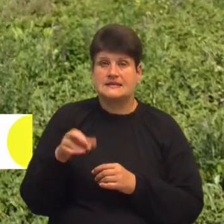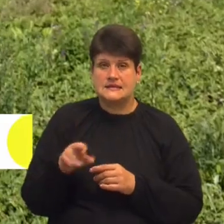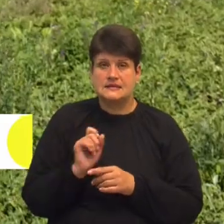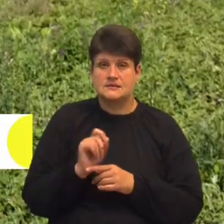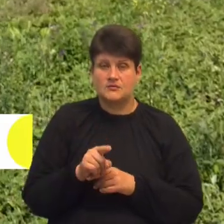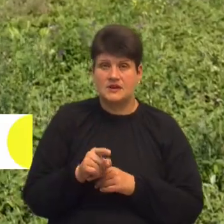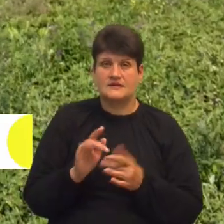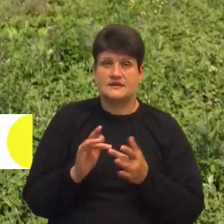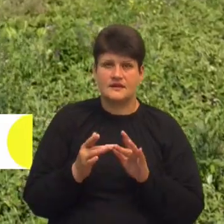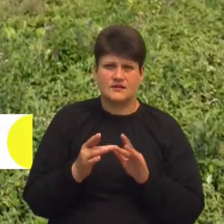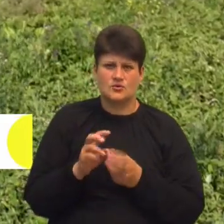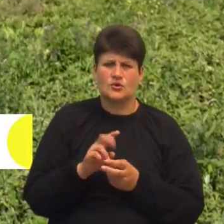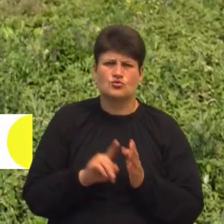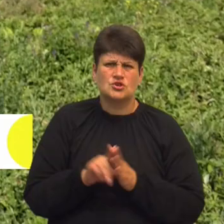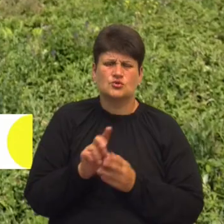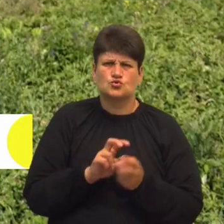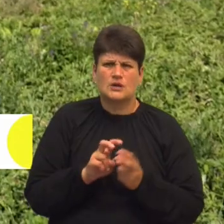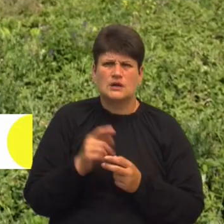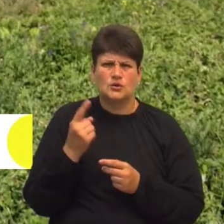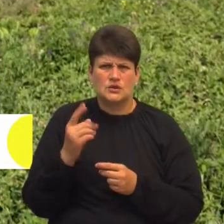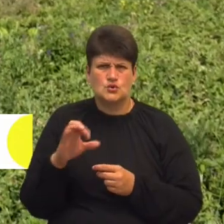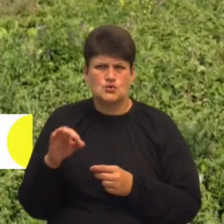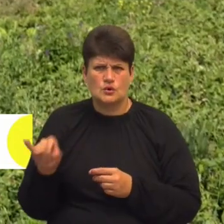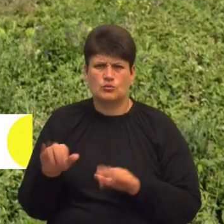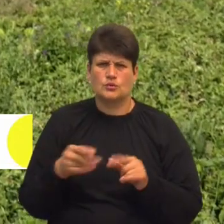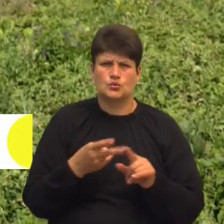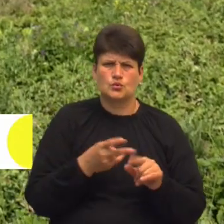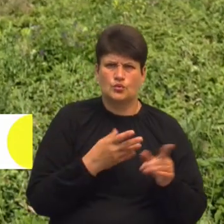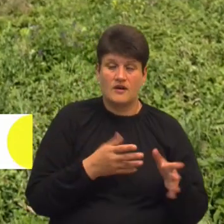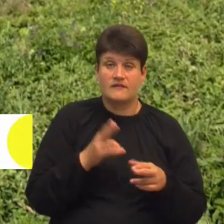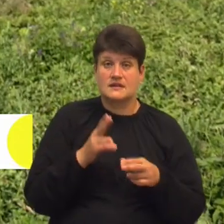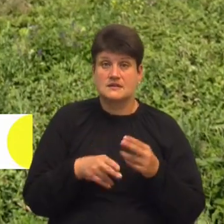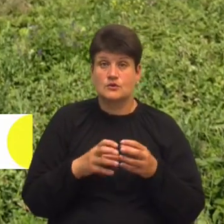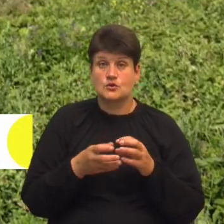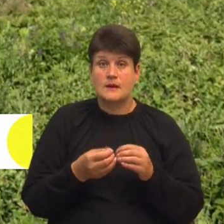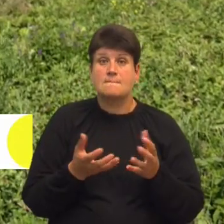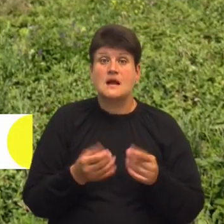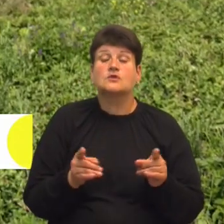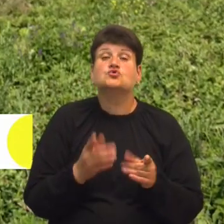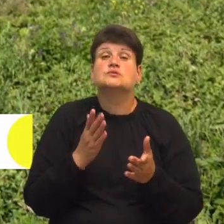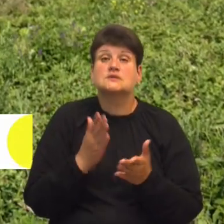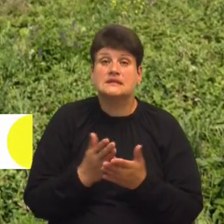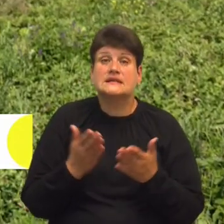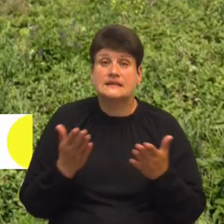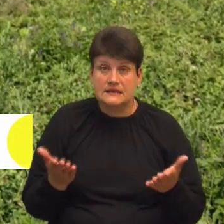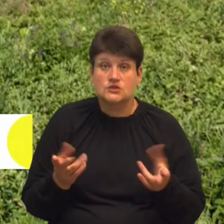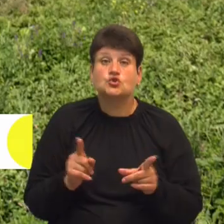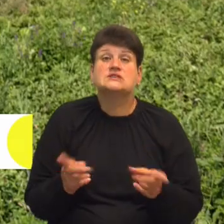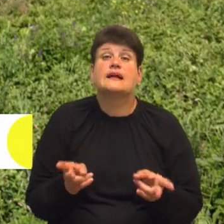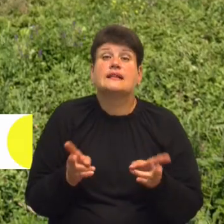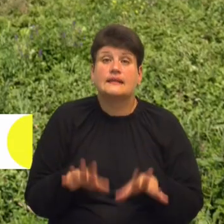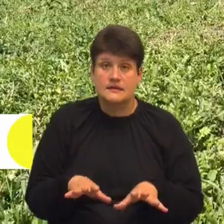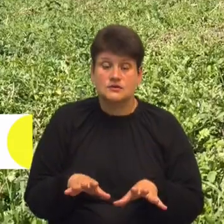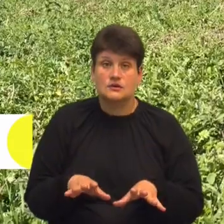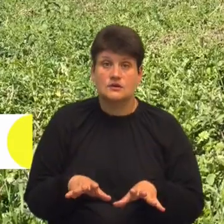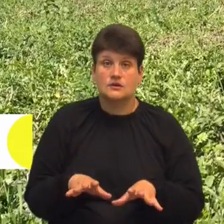один сорт, я вже не пам'ятаю. Потім нам нарадили другий. А в кінцевому результаті брали, який є, який залишився. Тому що попит був